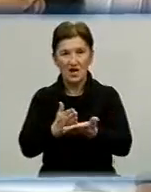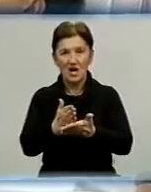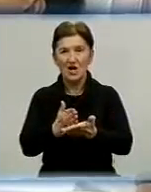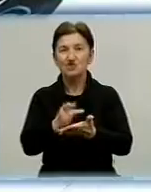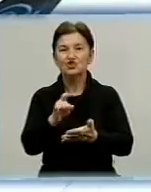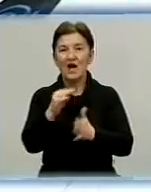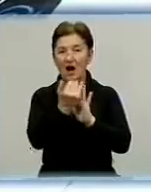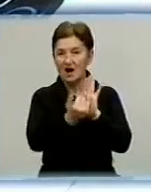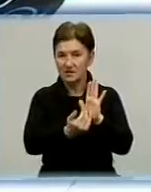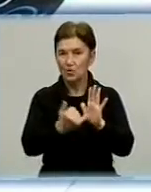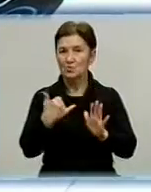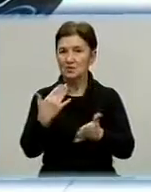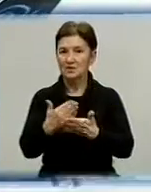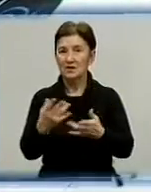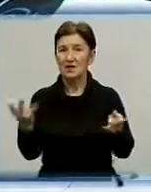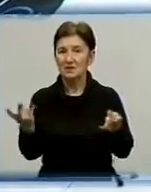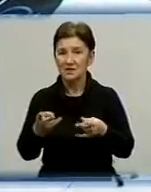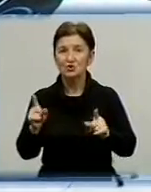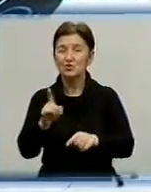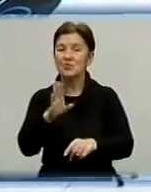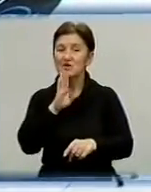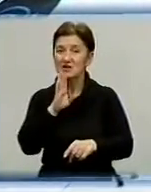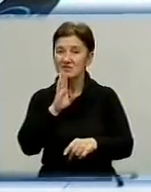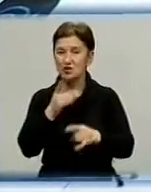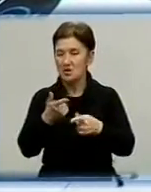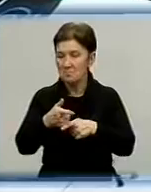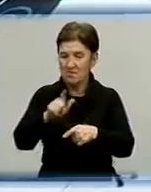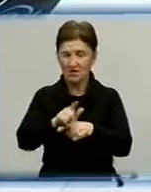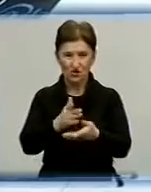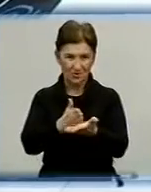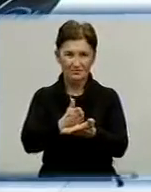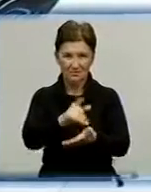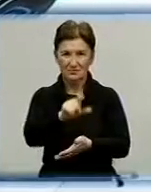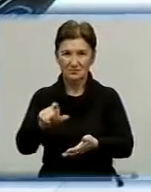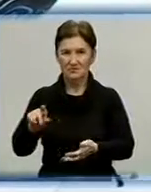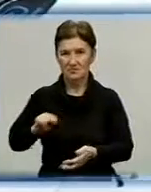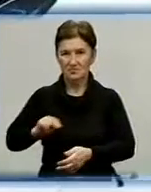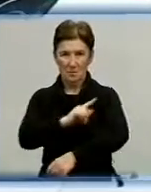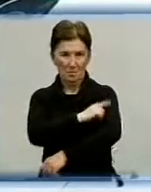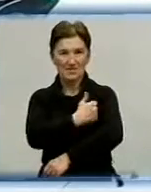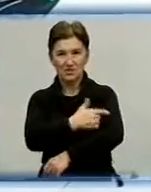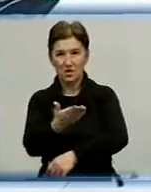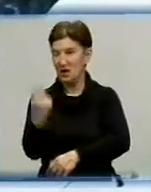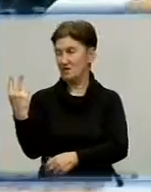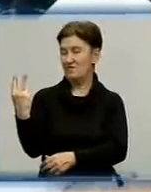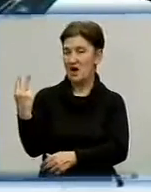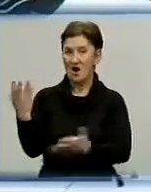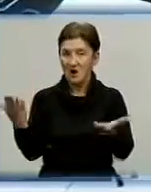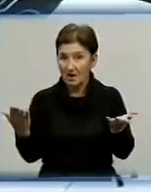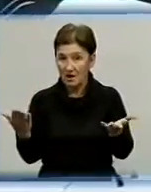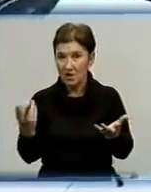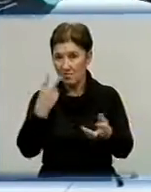пацієнти. Нужно, щоб бігачки більше в нас було від персонала. А що ж, вони дві, а ну-ка,